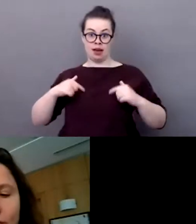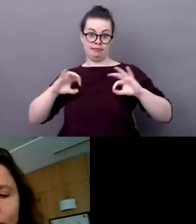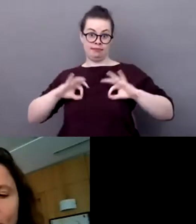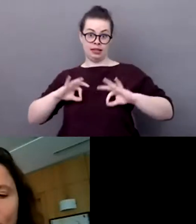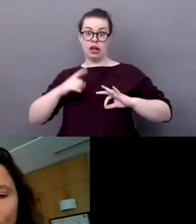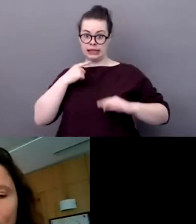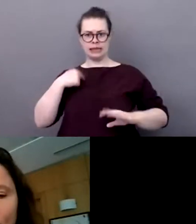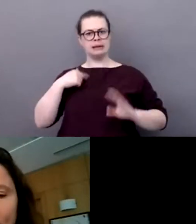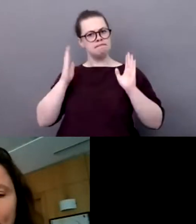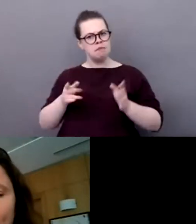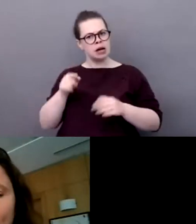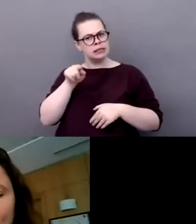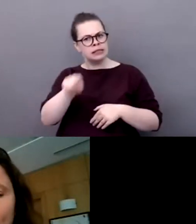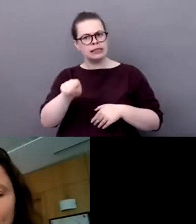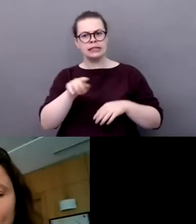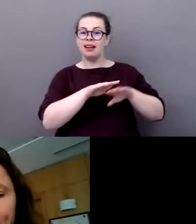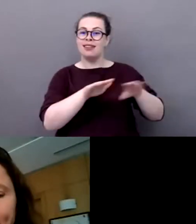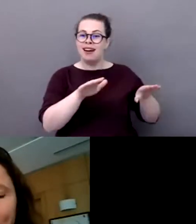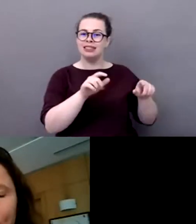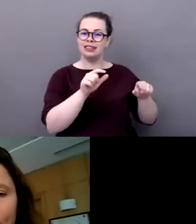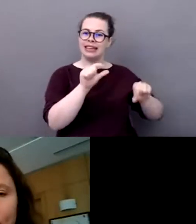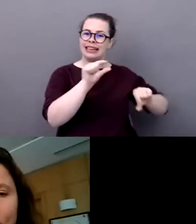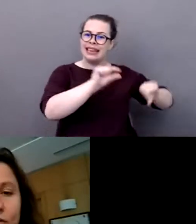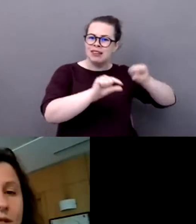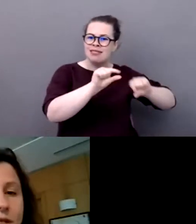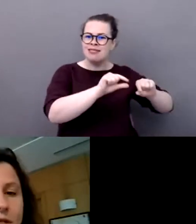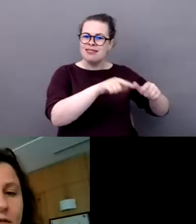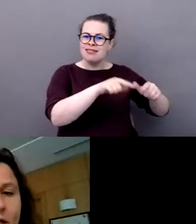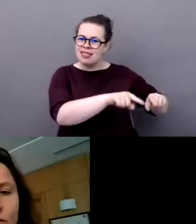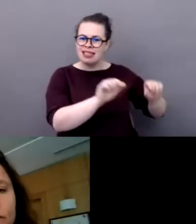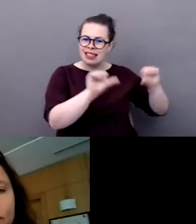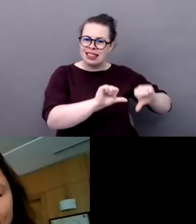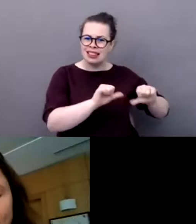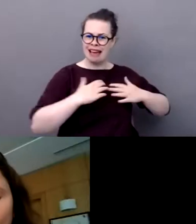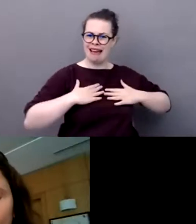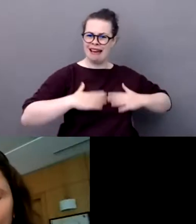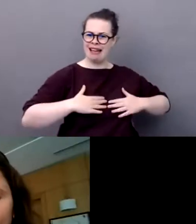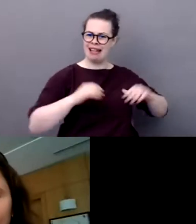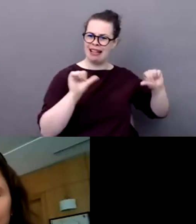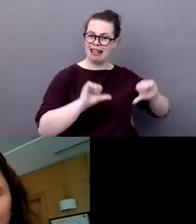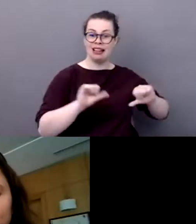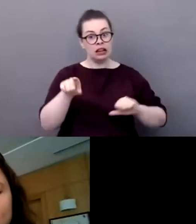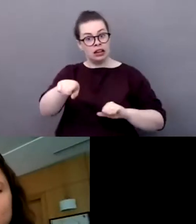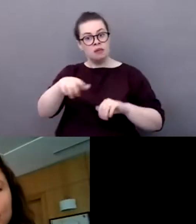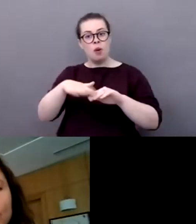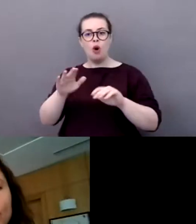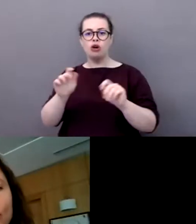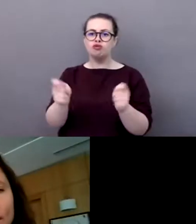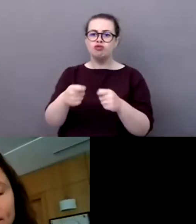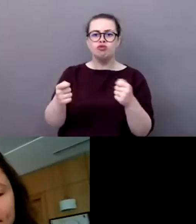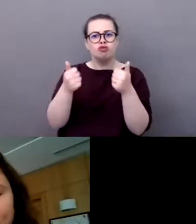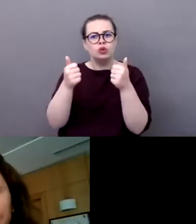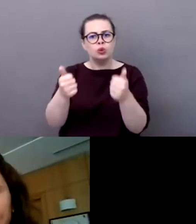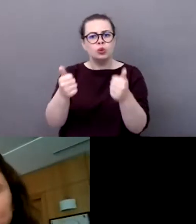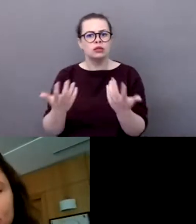volonté finalement de la part de la société civile, une vraie attente de pouvoir se reconnecter avec la nature